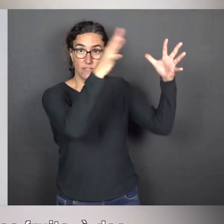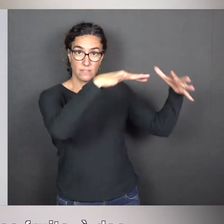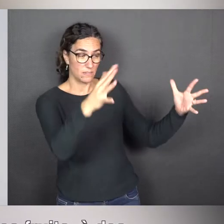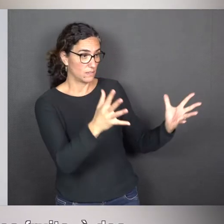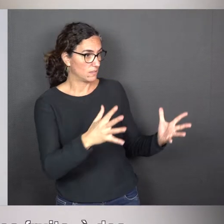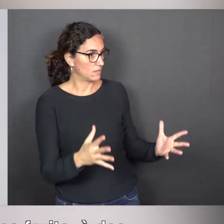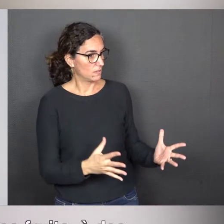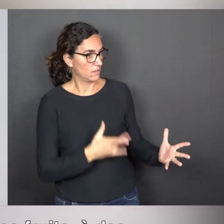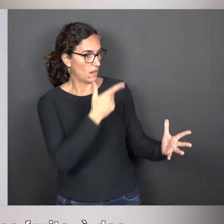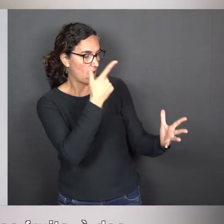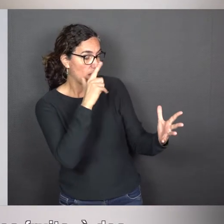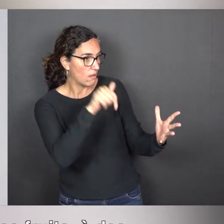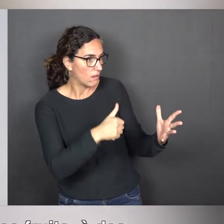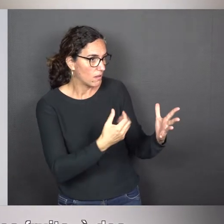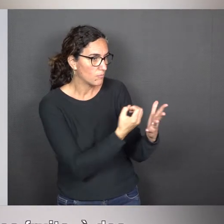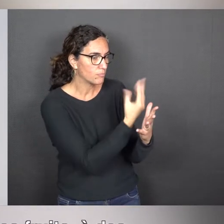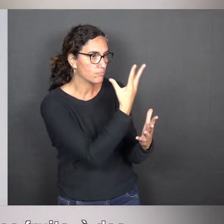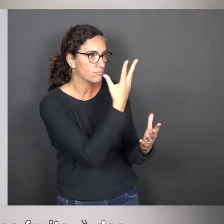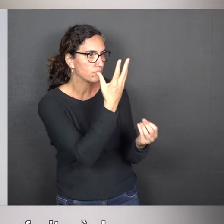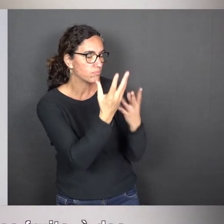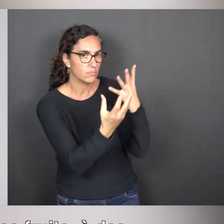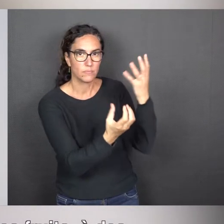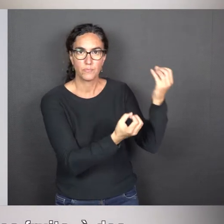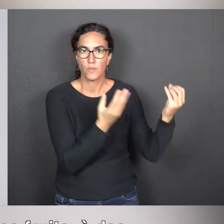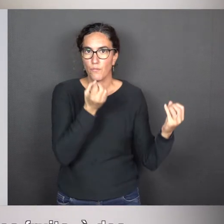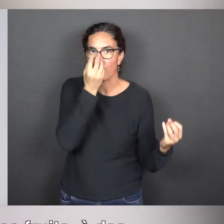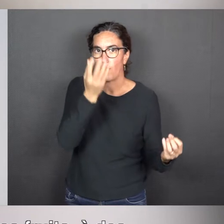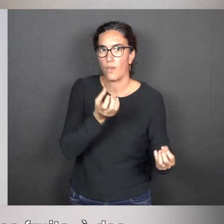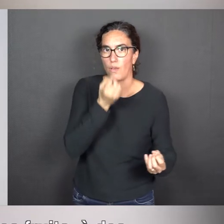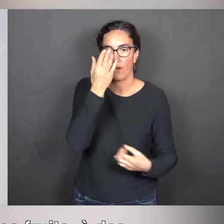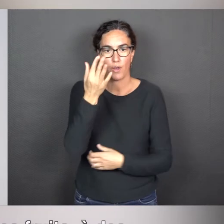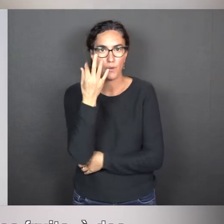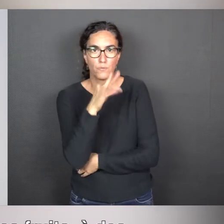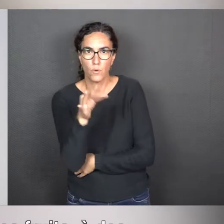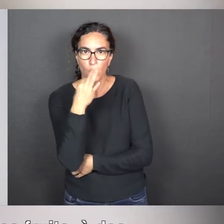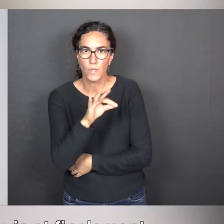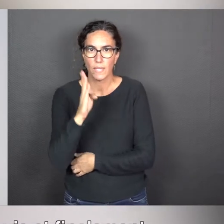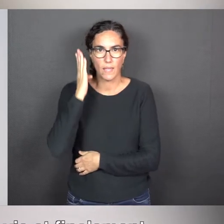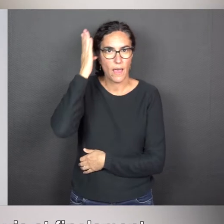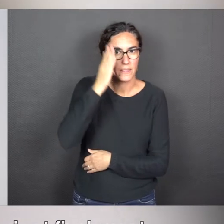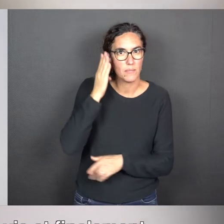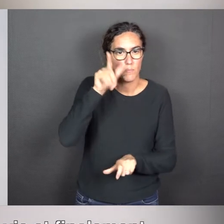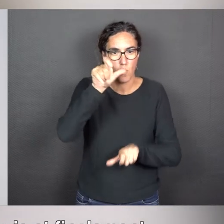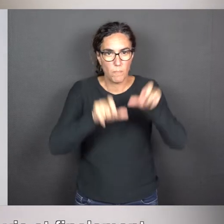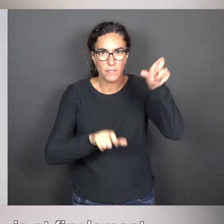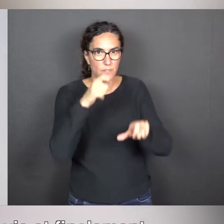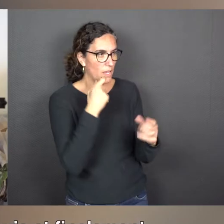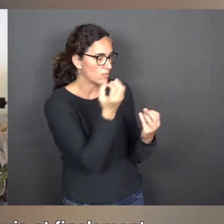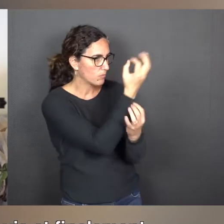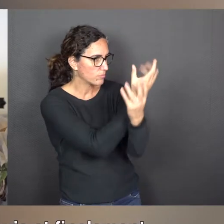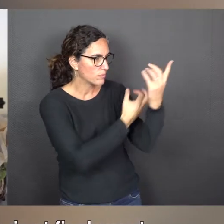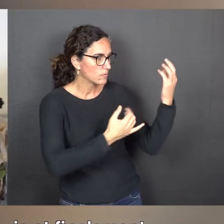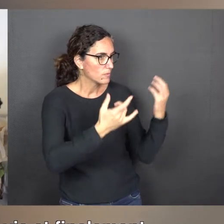à des fleurs, à des fruits, à des animaux, à des personnages. Donc, on voit qu'elle grouille comme ça de vie.